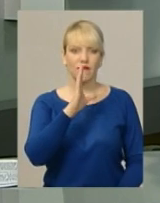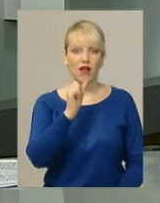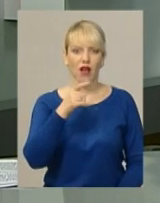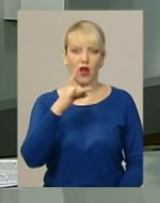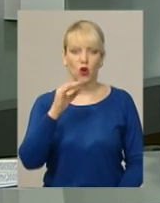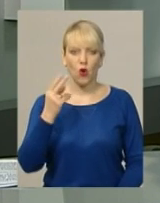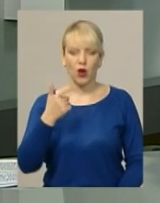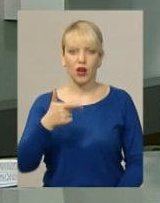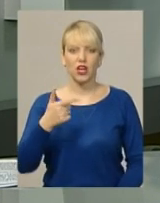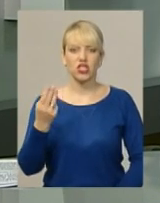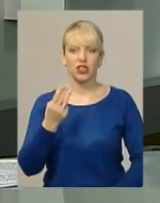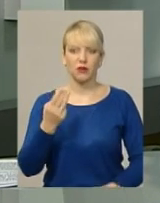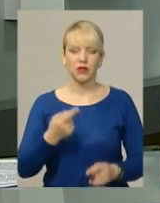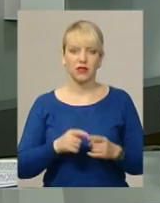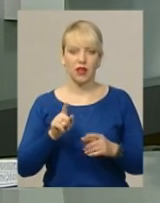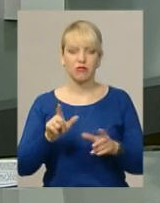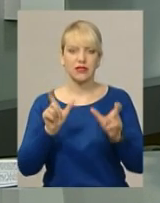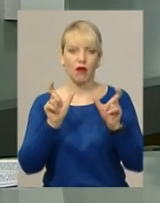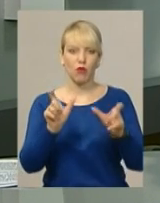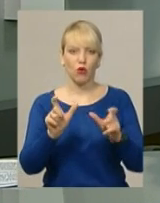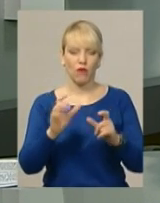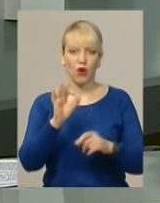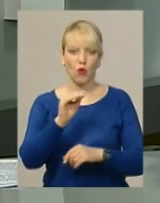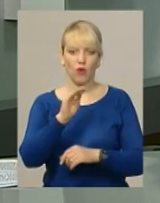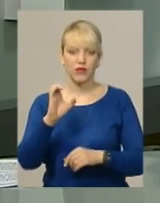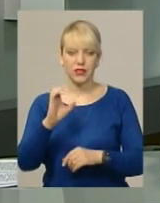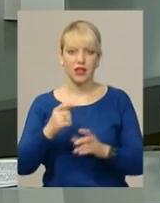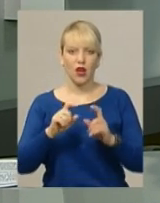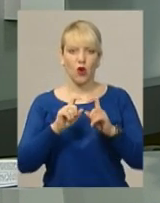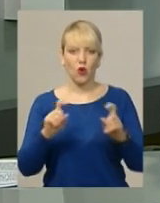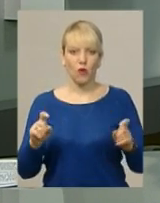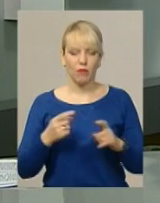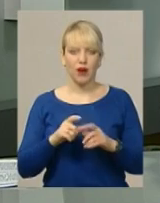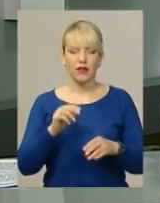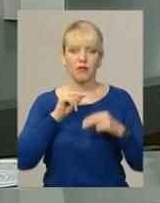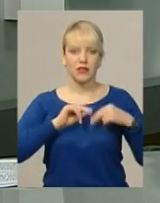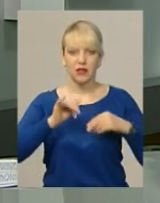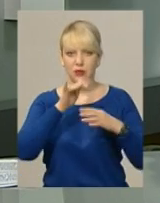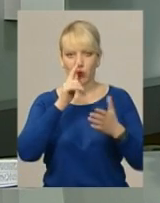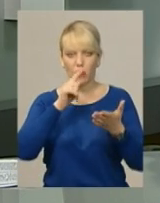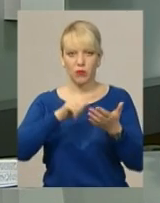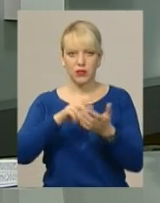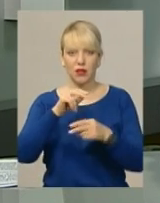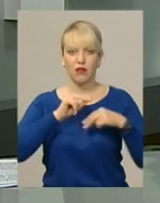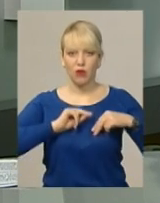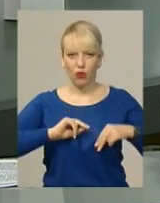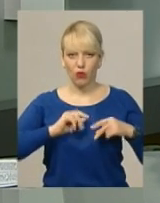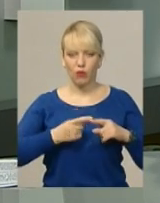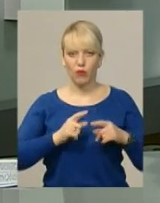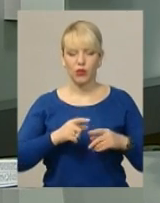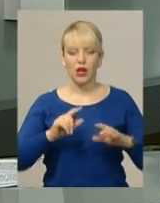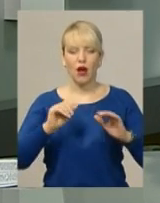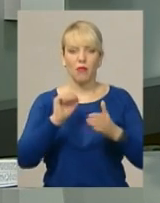сьогодні вранці заблокували офіс компанії. Через це працівники агрофірми не могли потрапити на роботу. Причини такого обмеження правоохоронці не